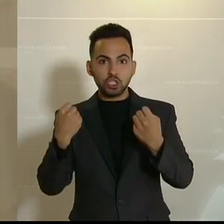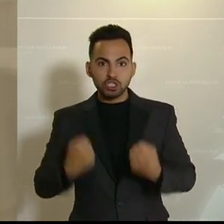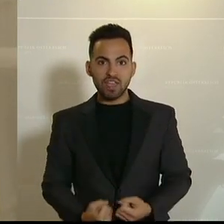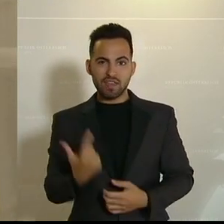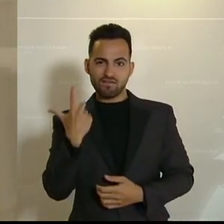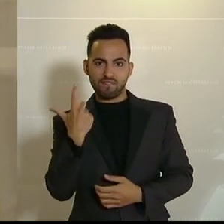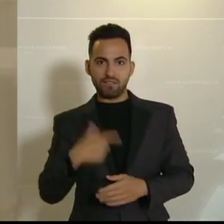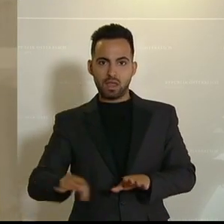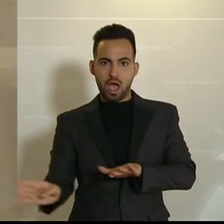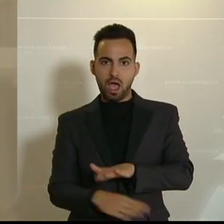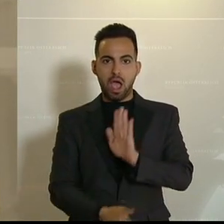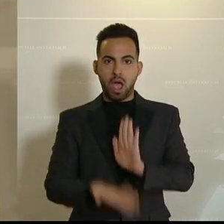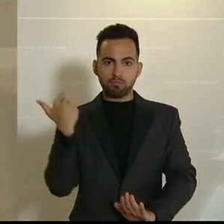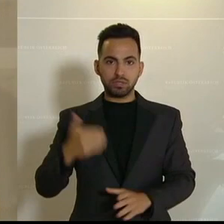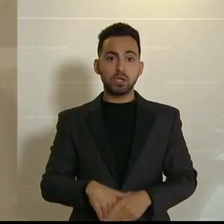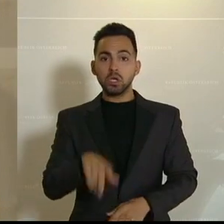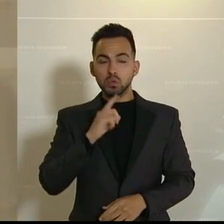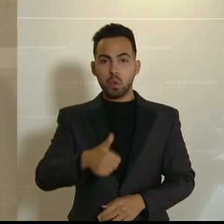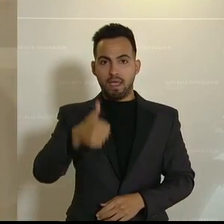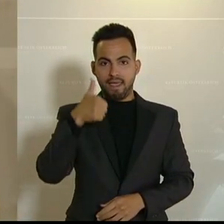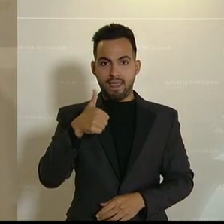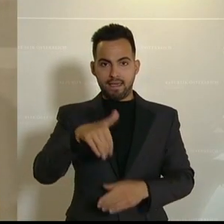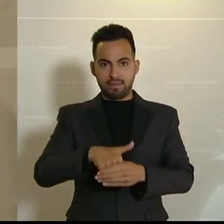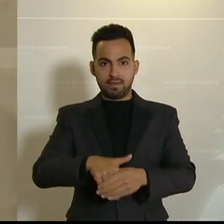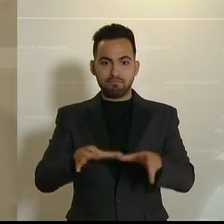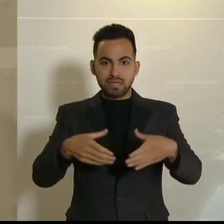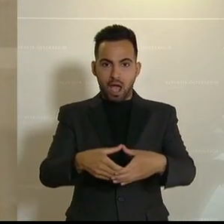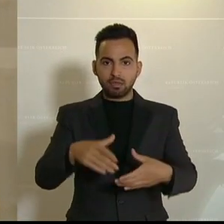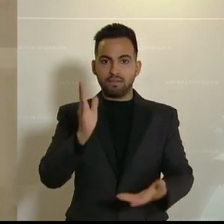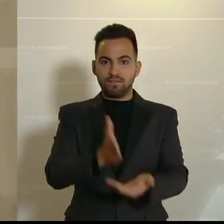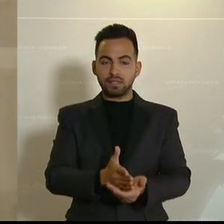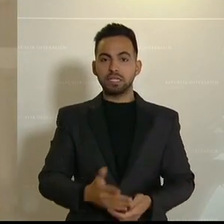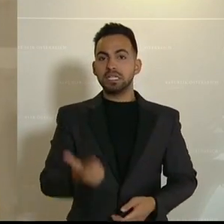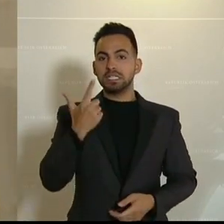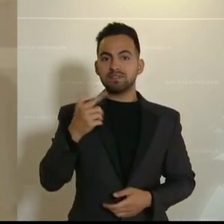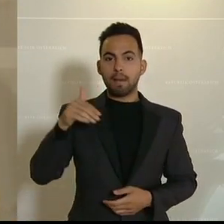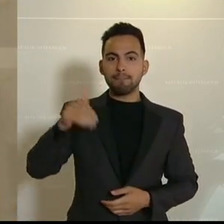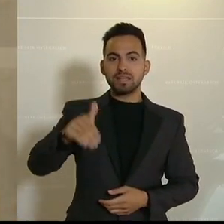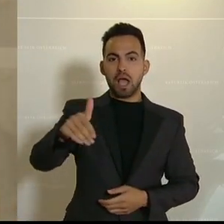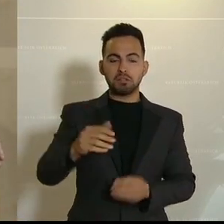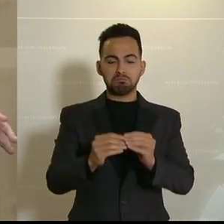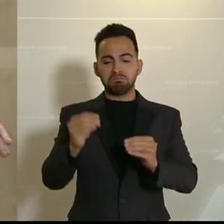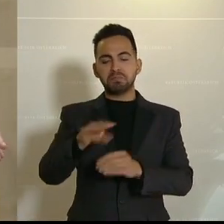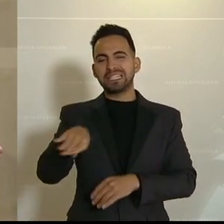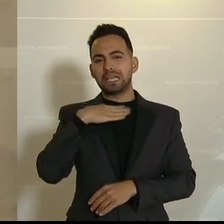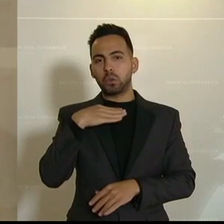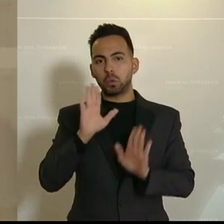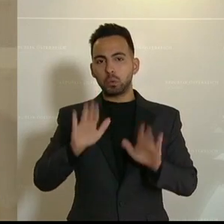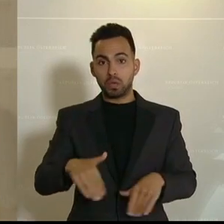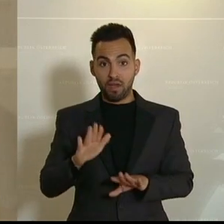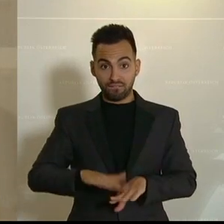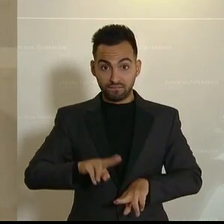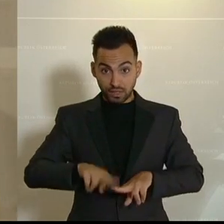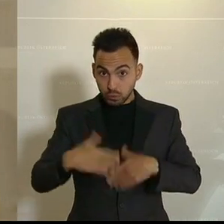Waffen ab, deswegen reduzieren wir das auf eine Brigade, deswegen reduzieren wir das dann auch auf zwei Milliarden in weiterer Folge. Das